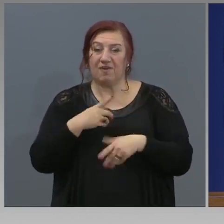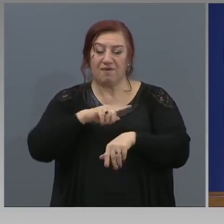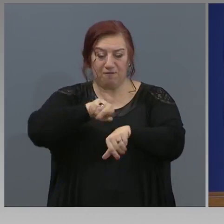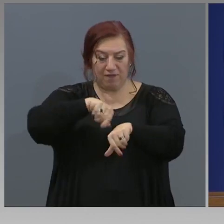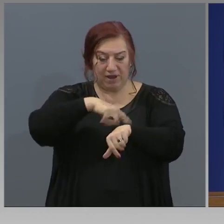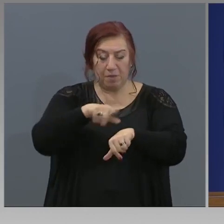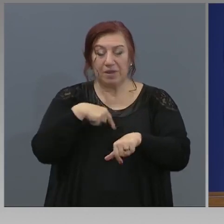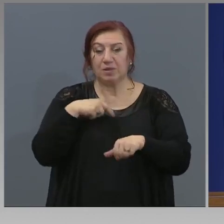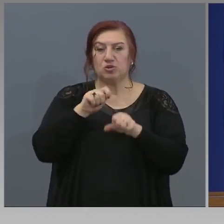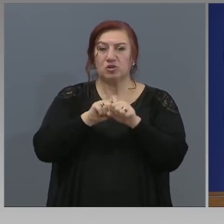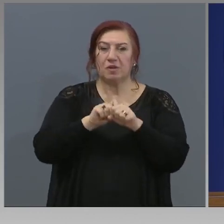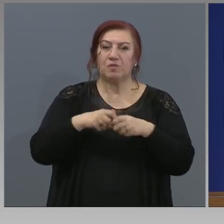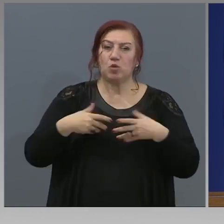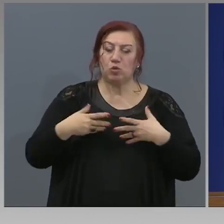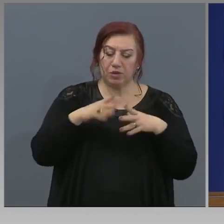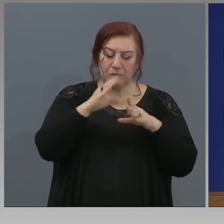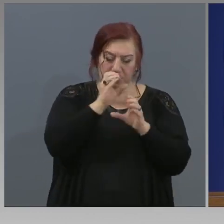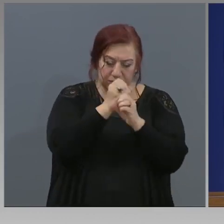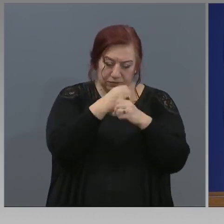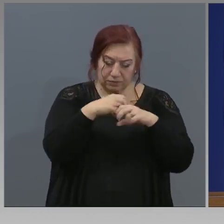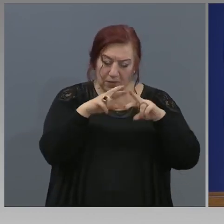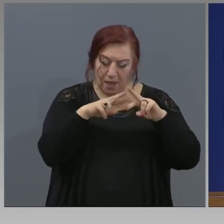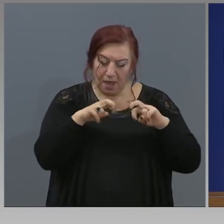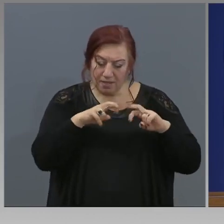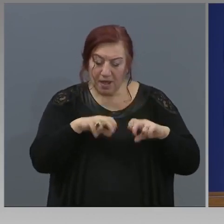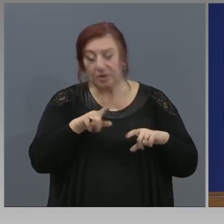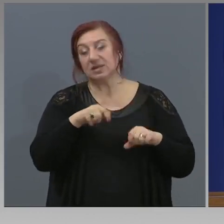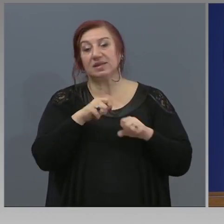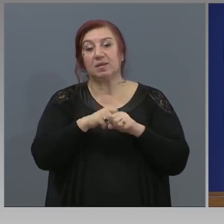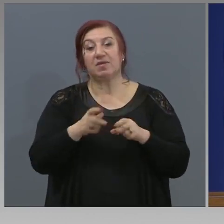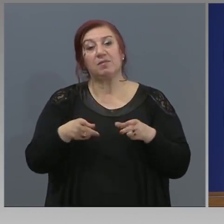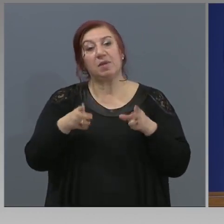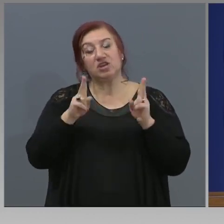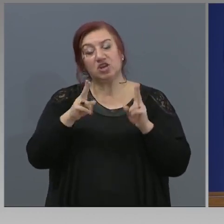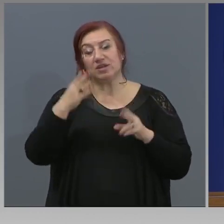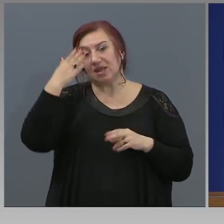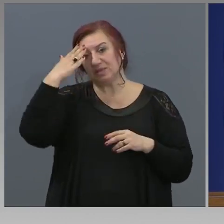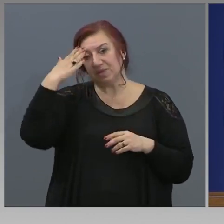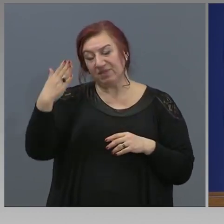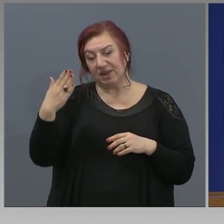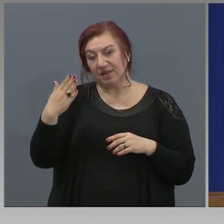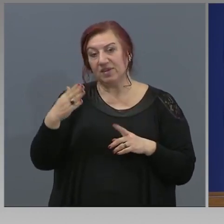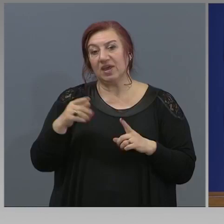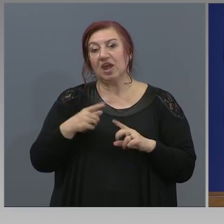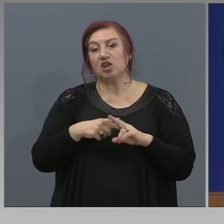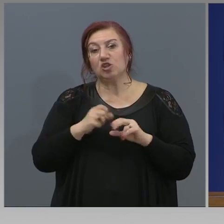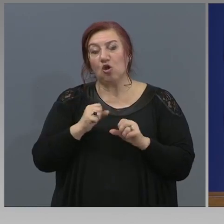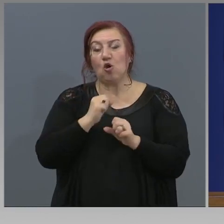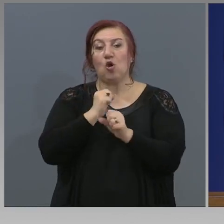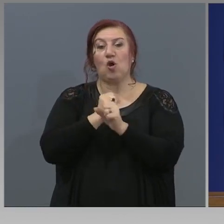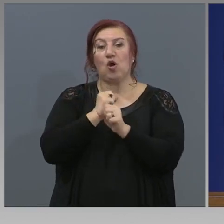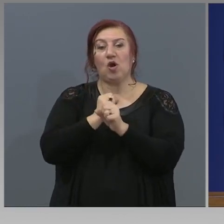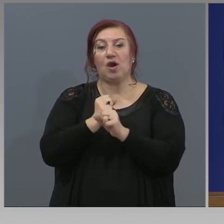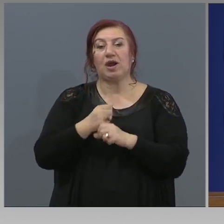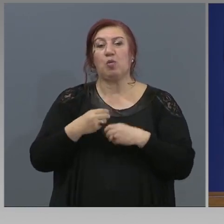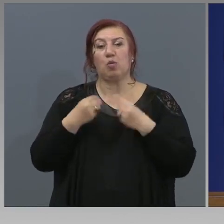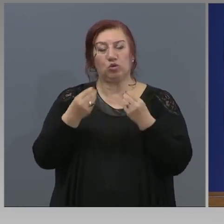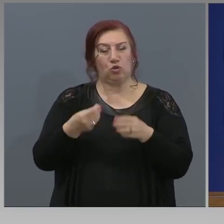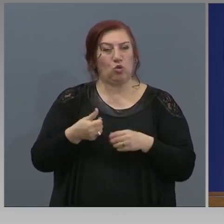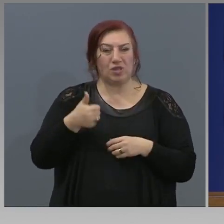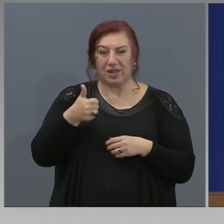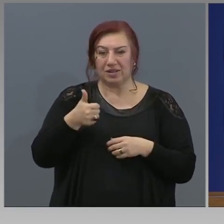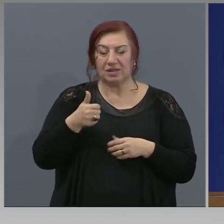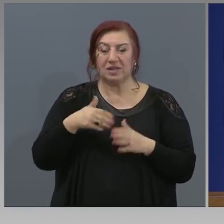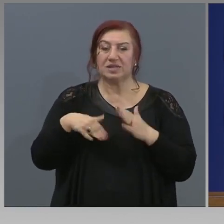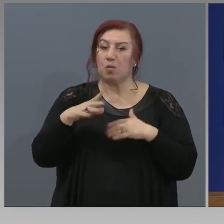направим необходимите анализи и да направим така, че решенията да бъдат справедливи. Но по-скоро работодателите са към момента